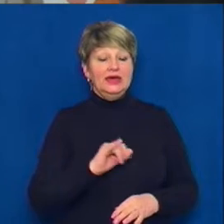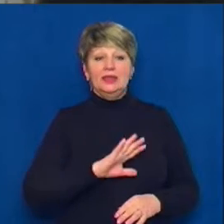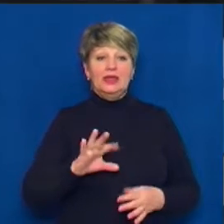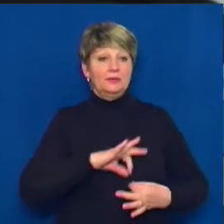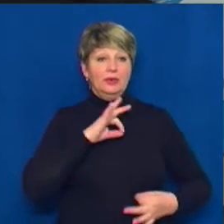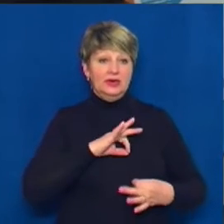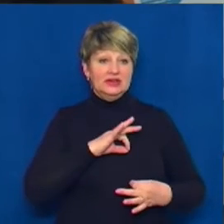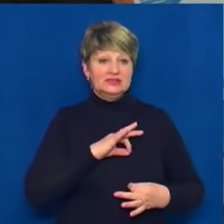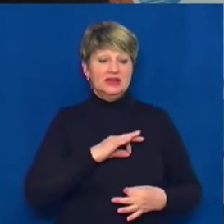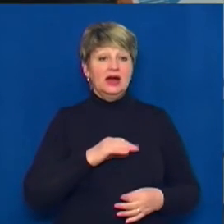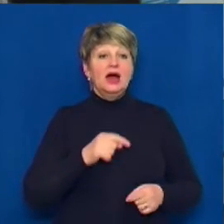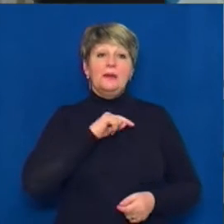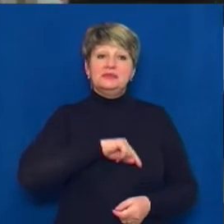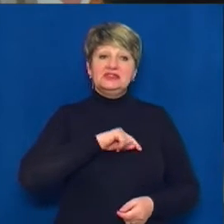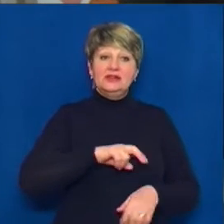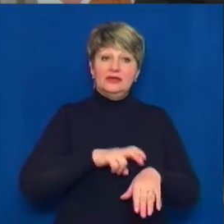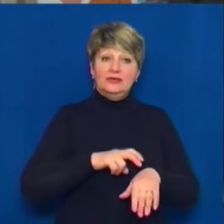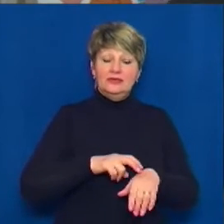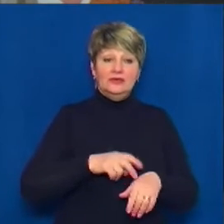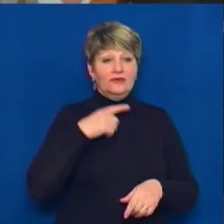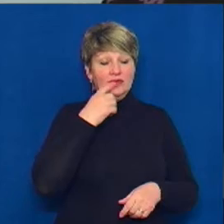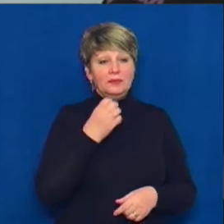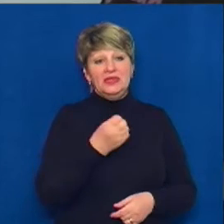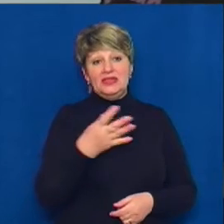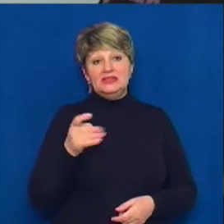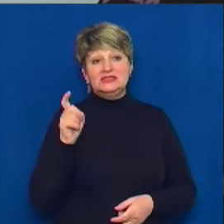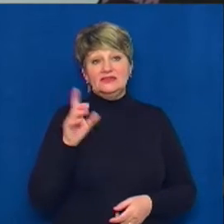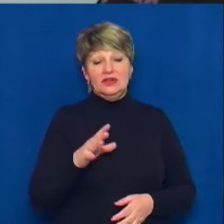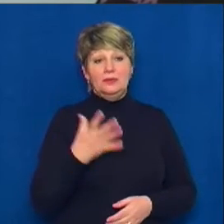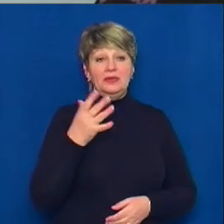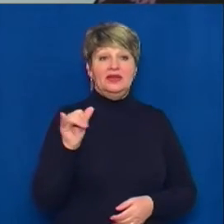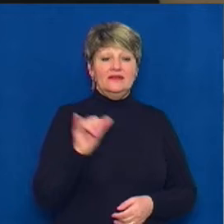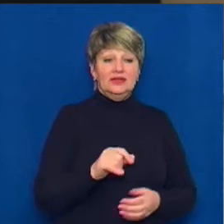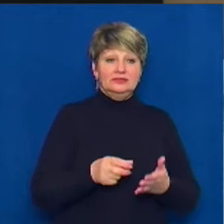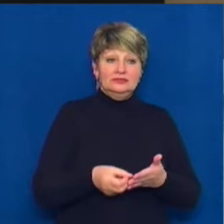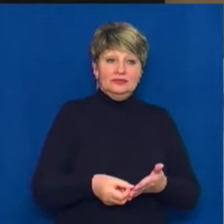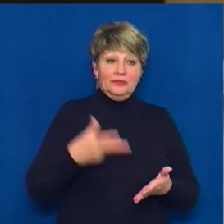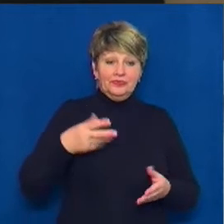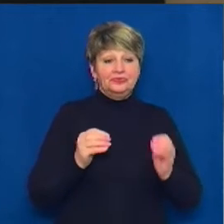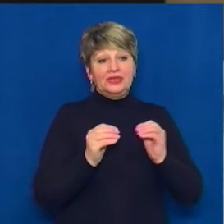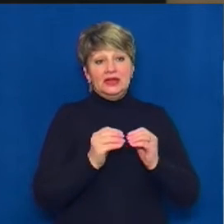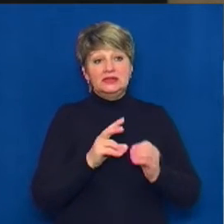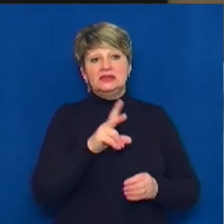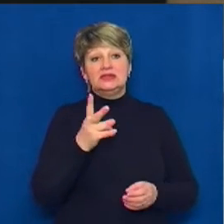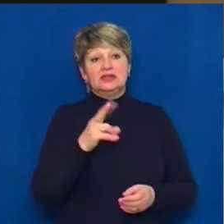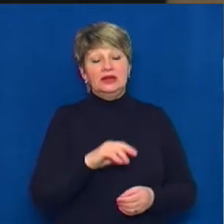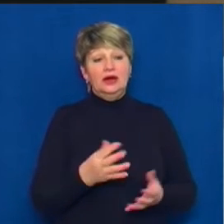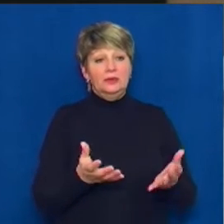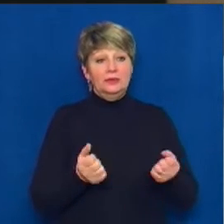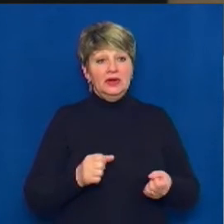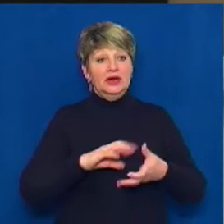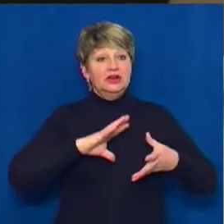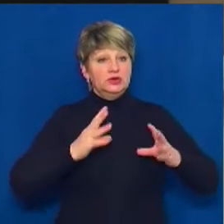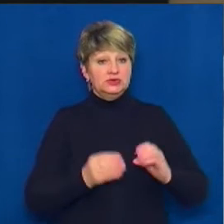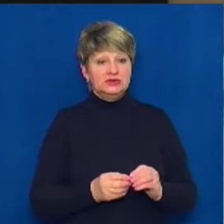Демартину говорить, експрес-тестування триває 15 хвилин. 5 хвилин – на взяття крові з пальця і 10 – на отримання результату. Додає,